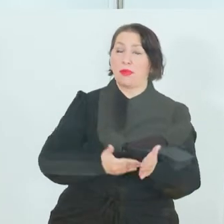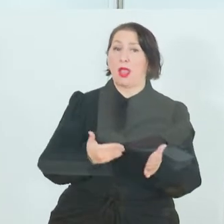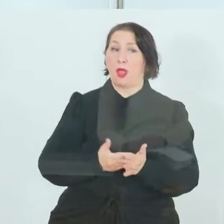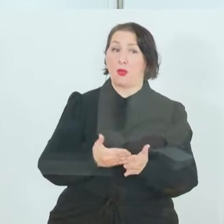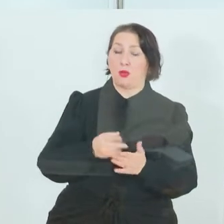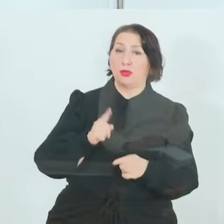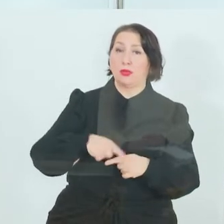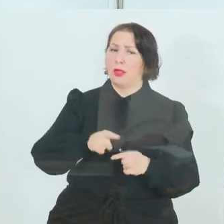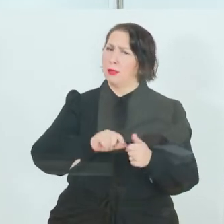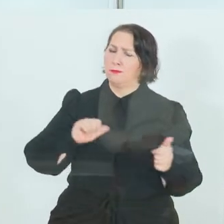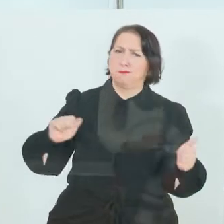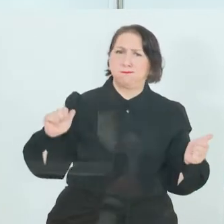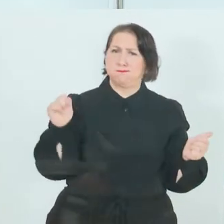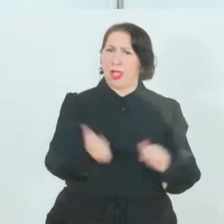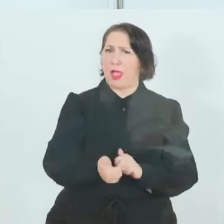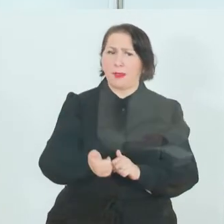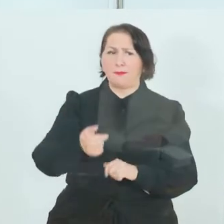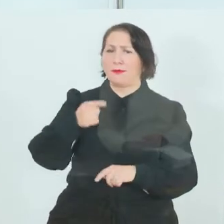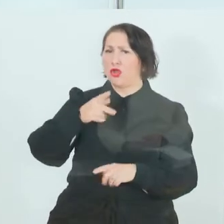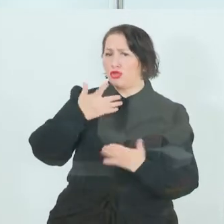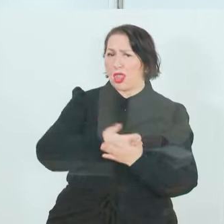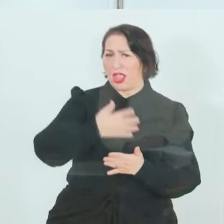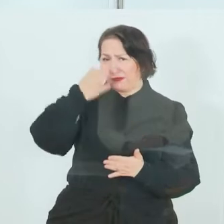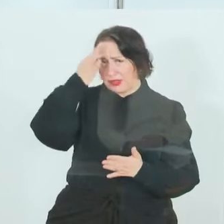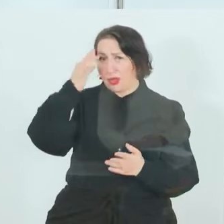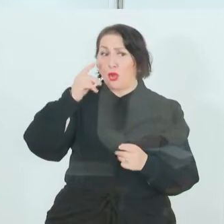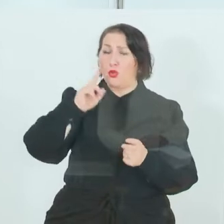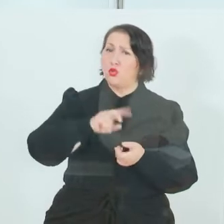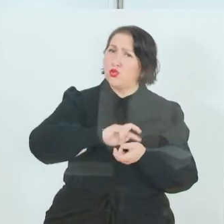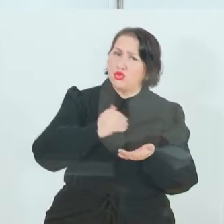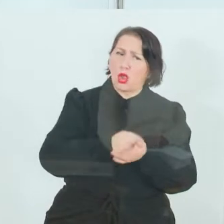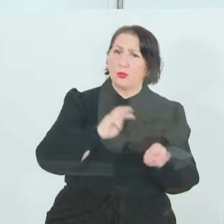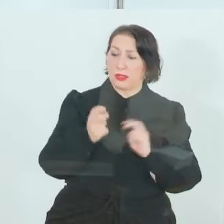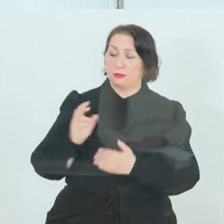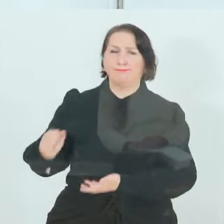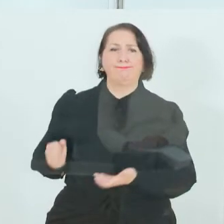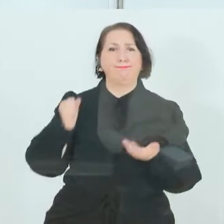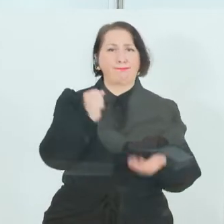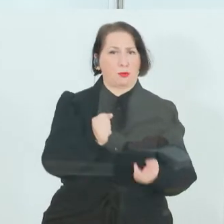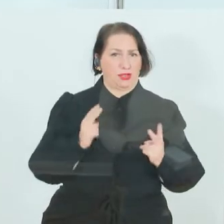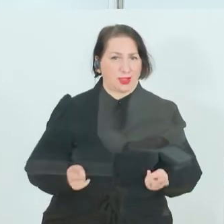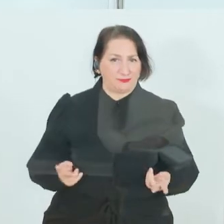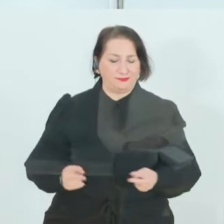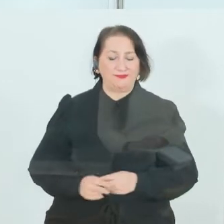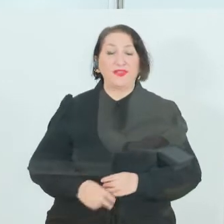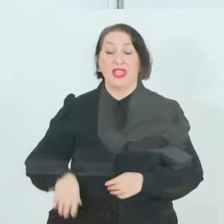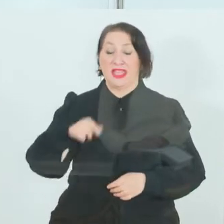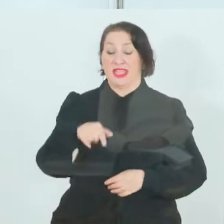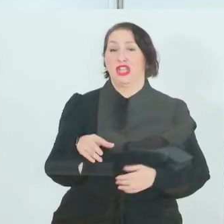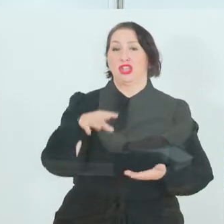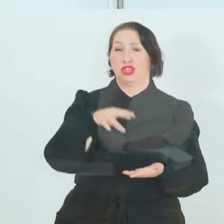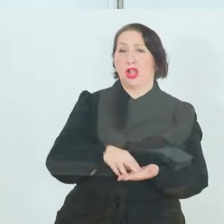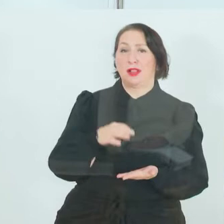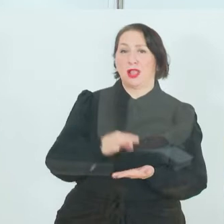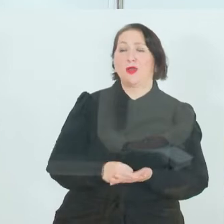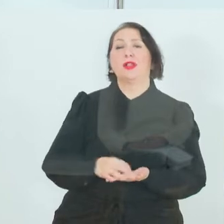stark nach vorne gehen können, die Neues erfinden können und Neues umsetzen können. Das macht unseren Standort in Österreich